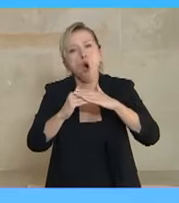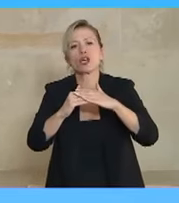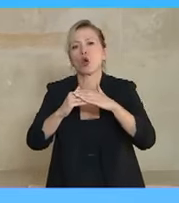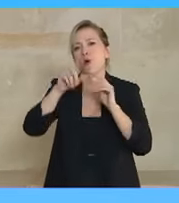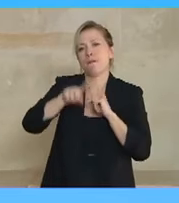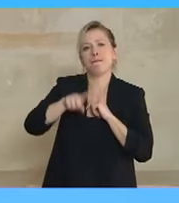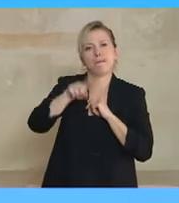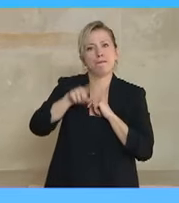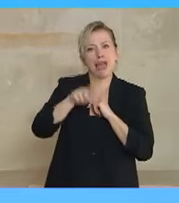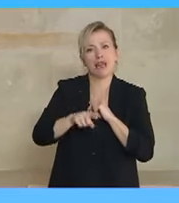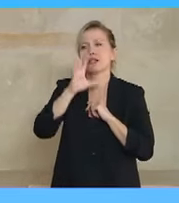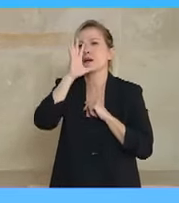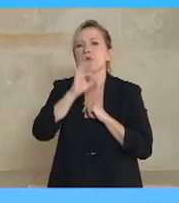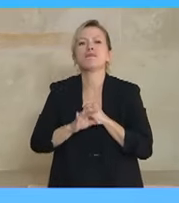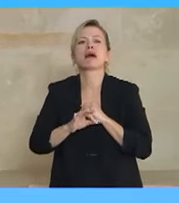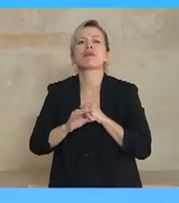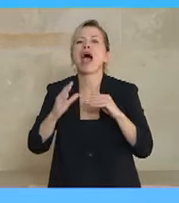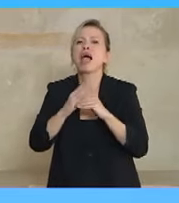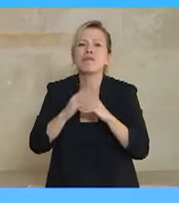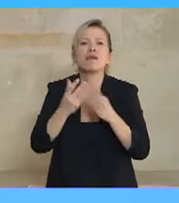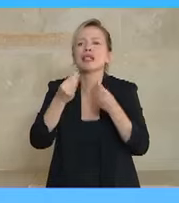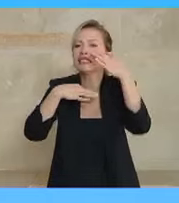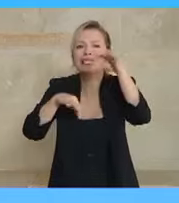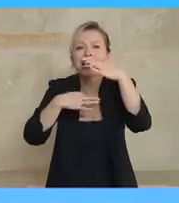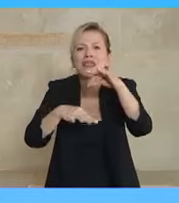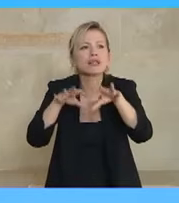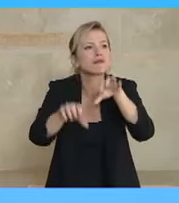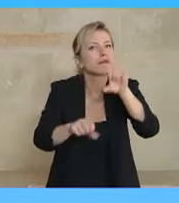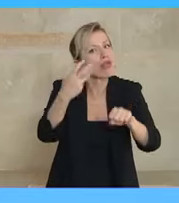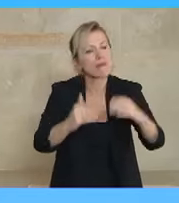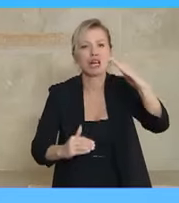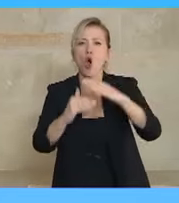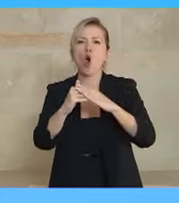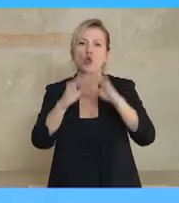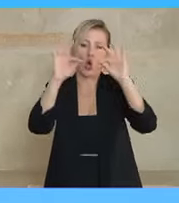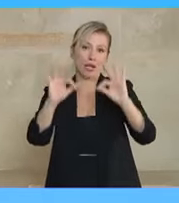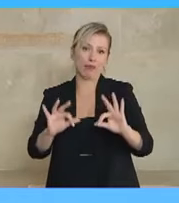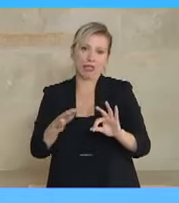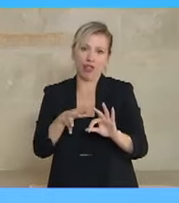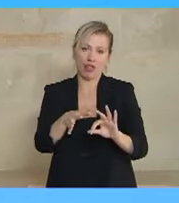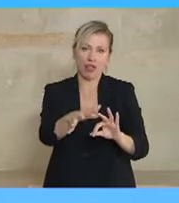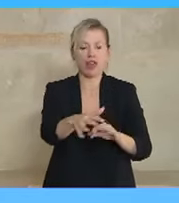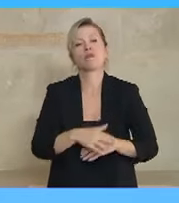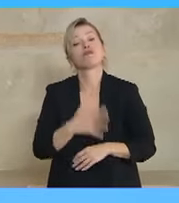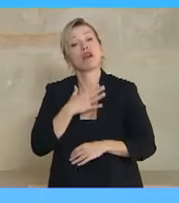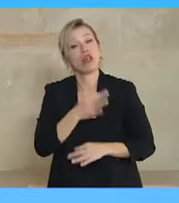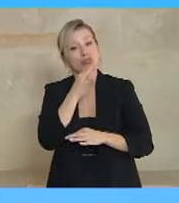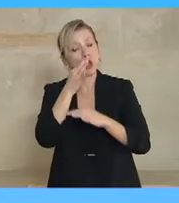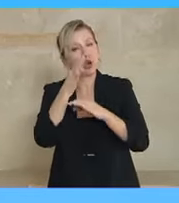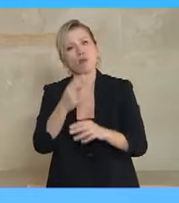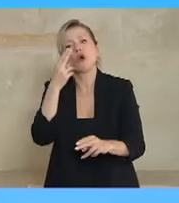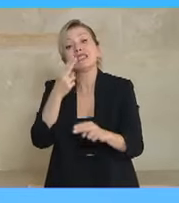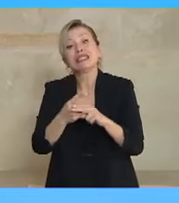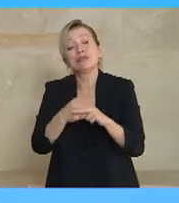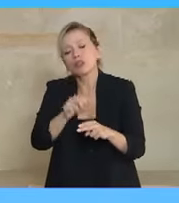διάθεση σπιτιών μέσα από τέτοιες πλατφόρμες. Αλλά θέλω να τονίσω ότι η υποστήριξη της στέγης